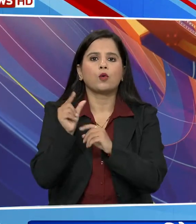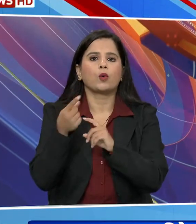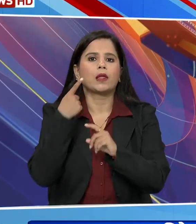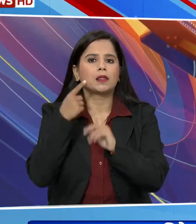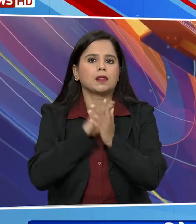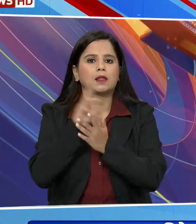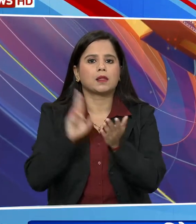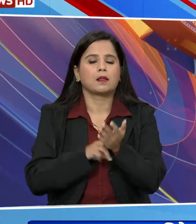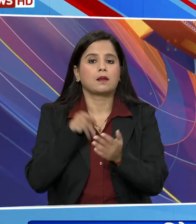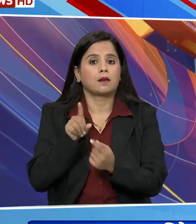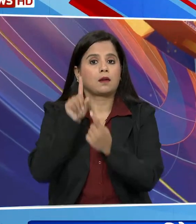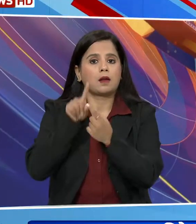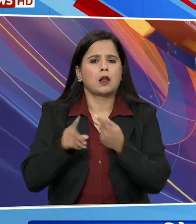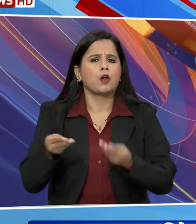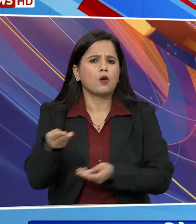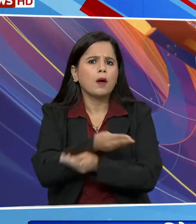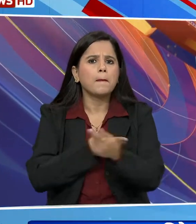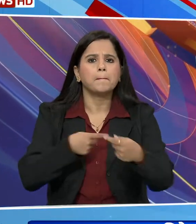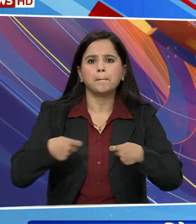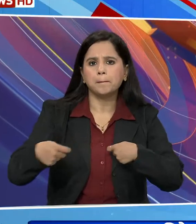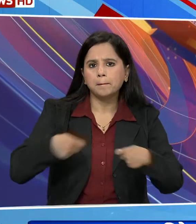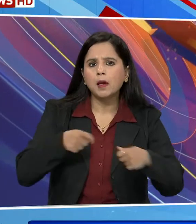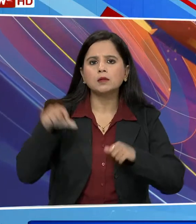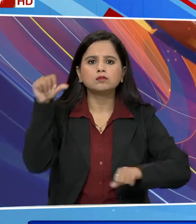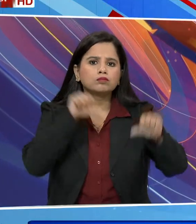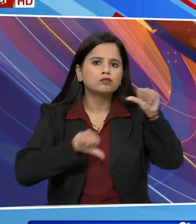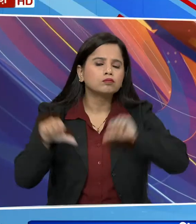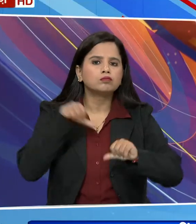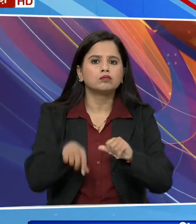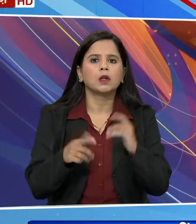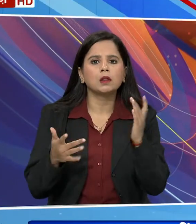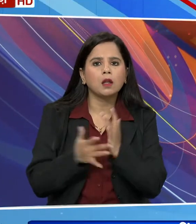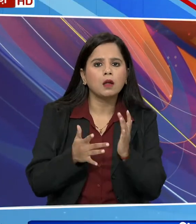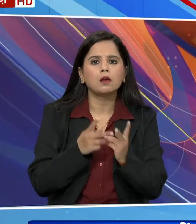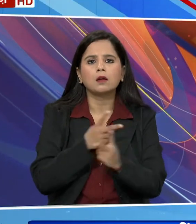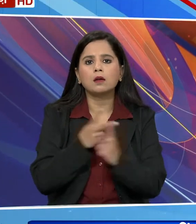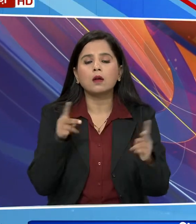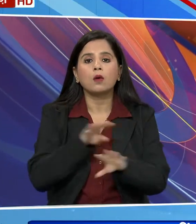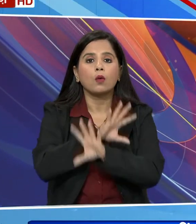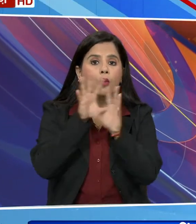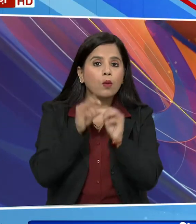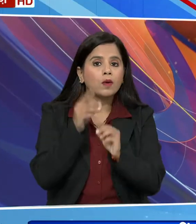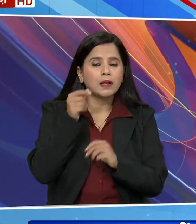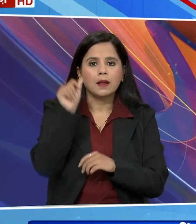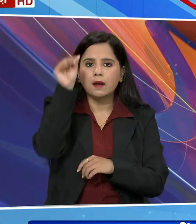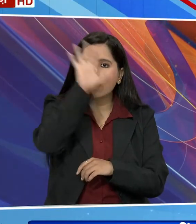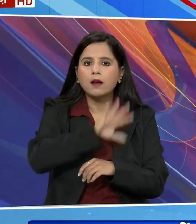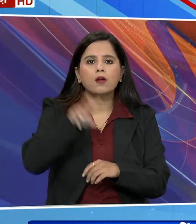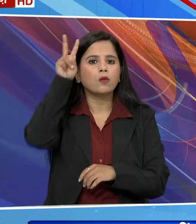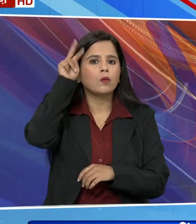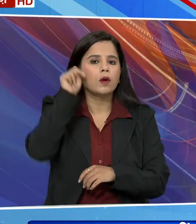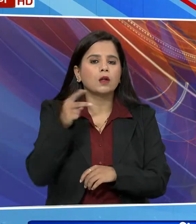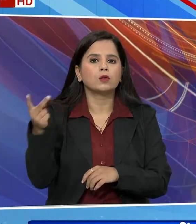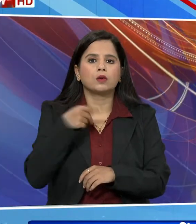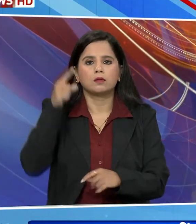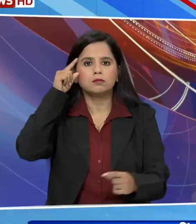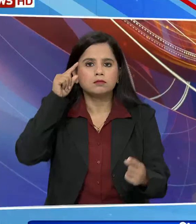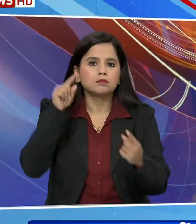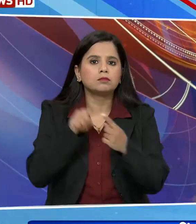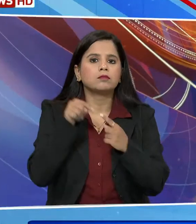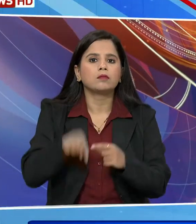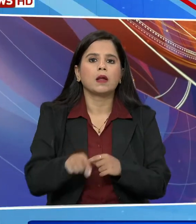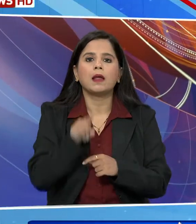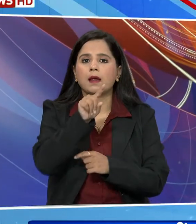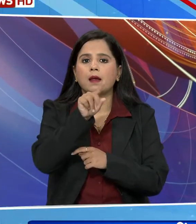सोन के साथ आर्थिक व्यापार और व्यज्यानिक साथी साथ तक्नीकी सहयोग पर भारत वियतनाम सहयोग